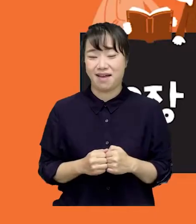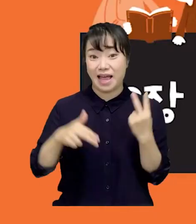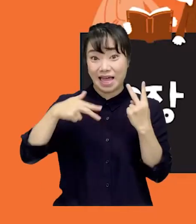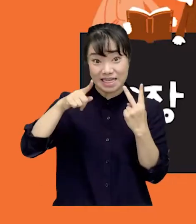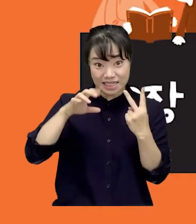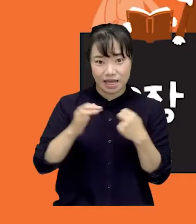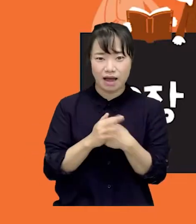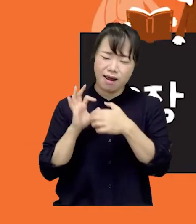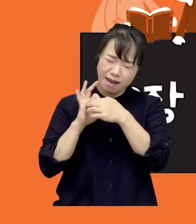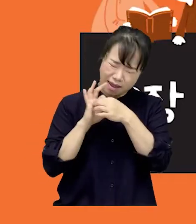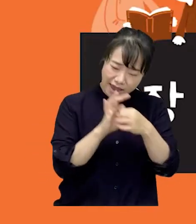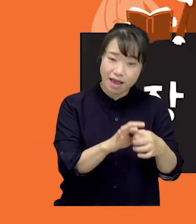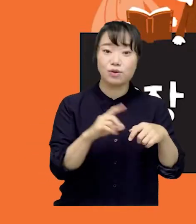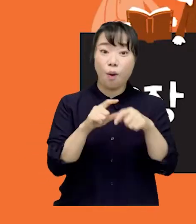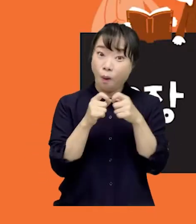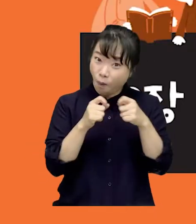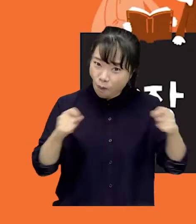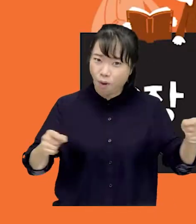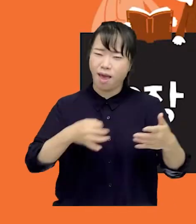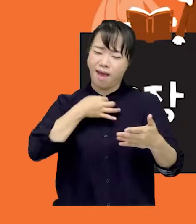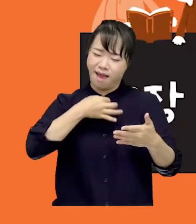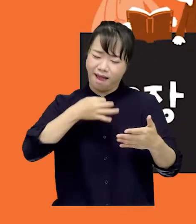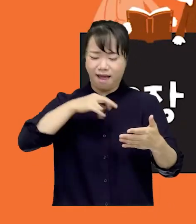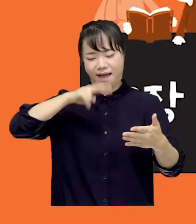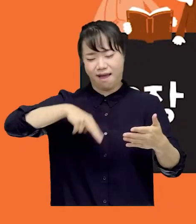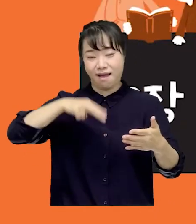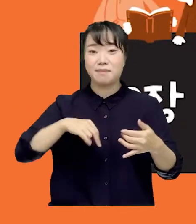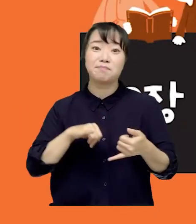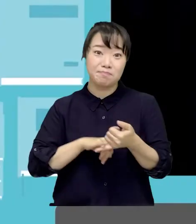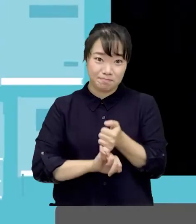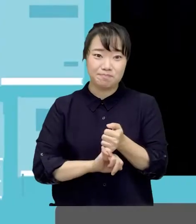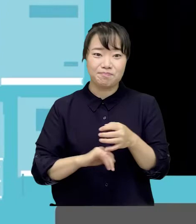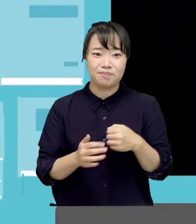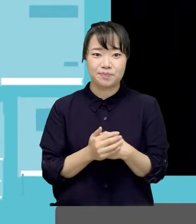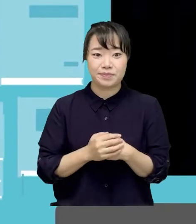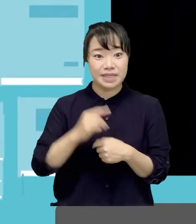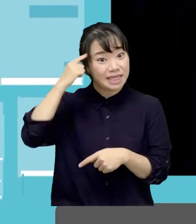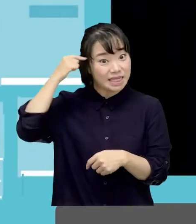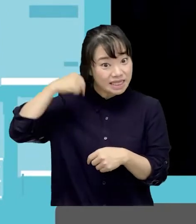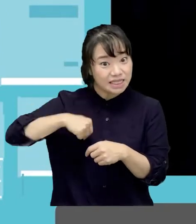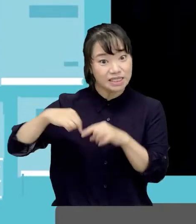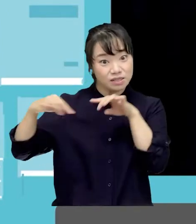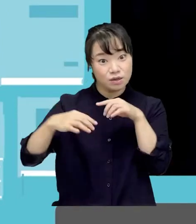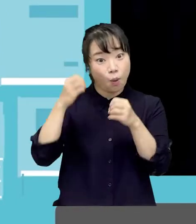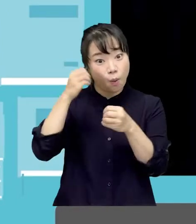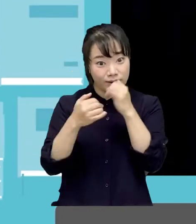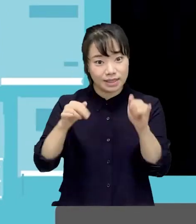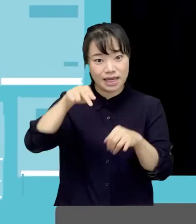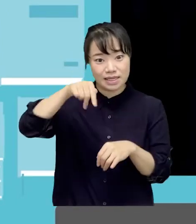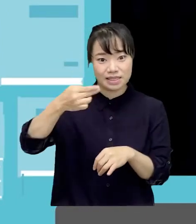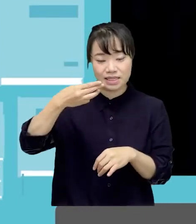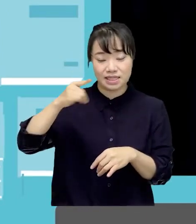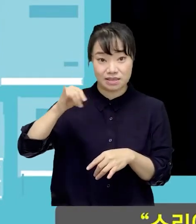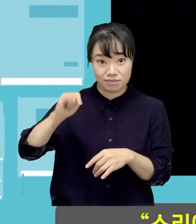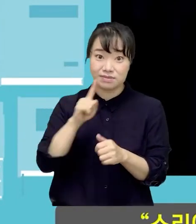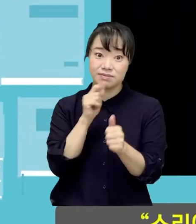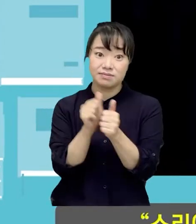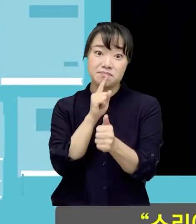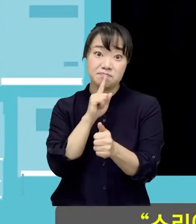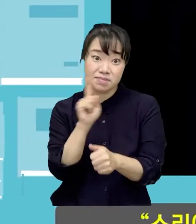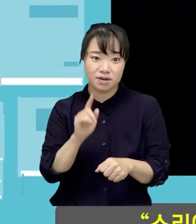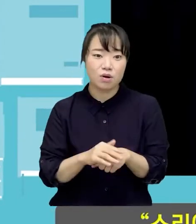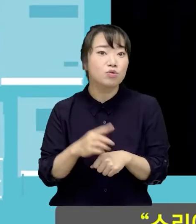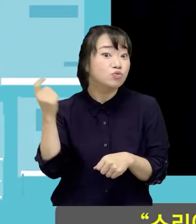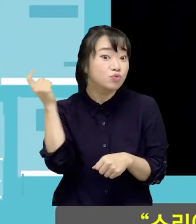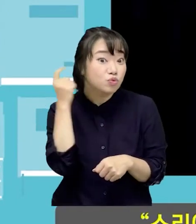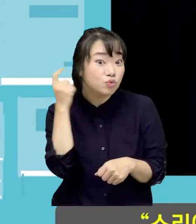2장. 꾸준히 오래 소리내어 읽어주기 인지과학자 스티븐 핑커가 말했다. 소리에